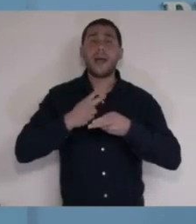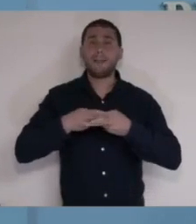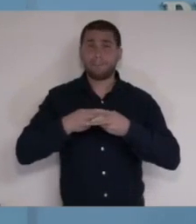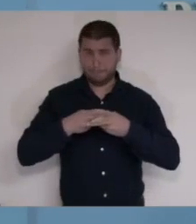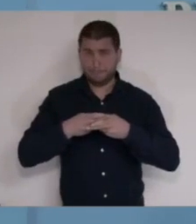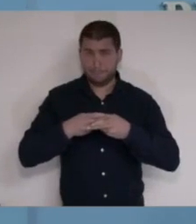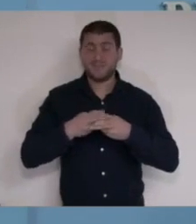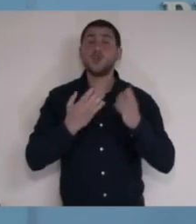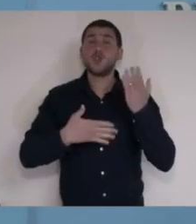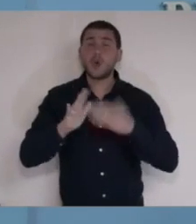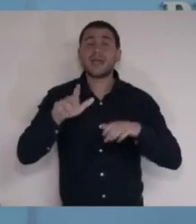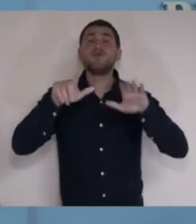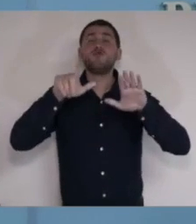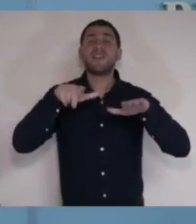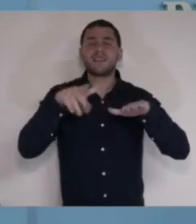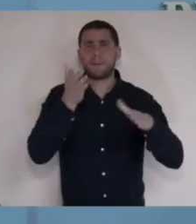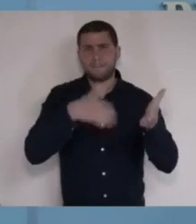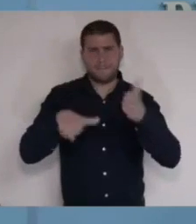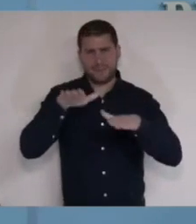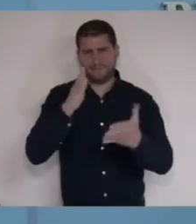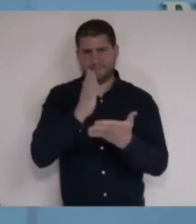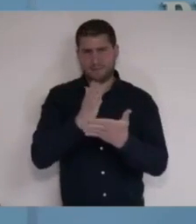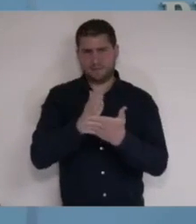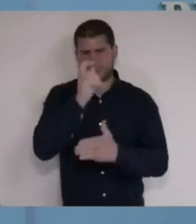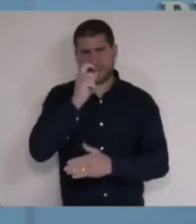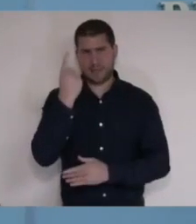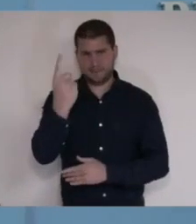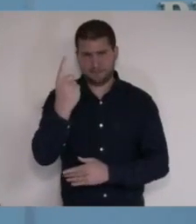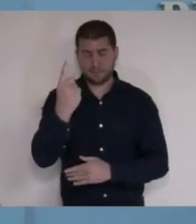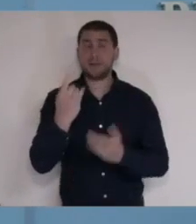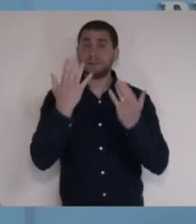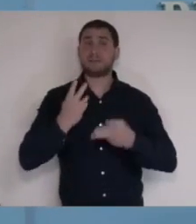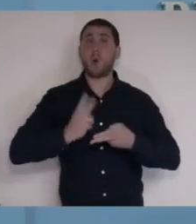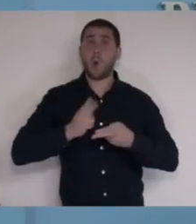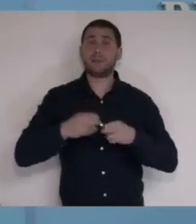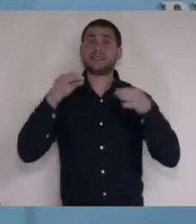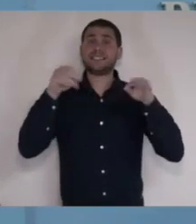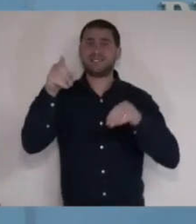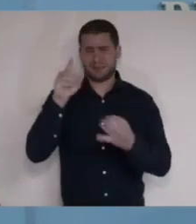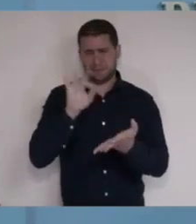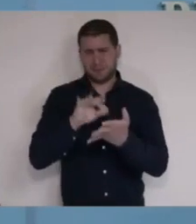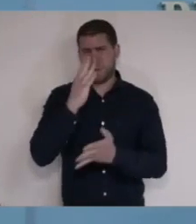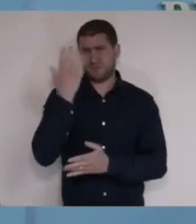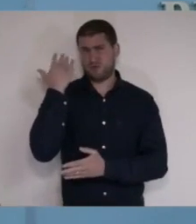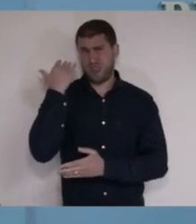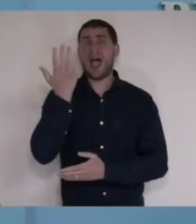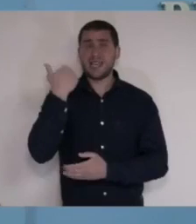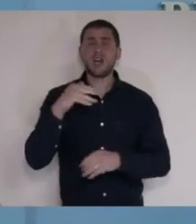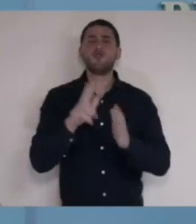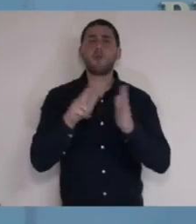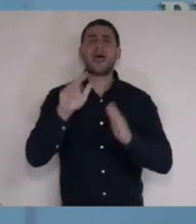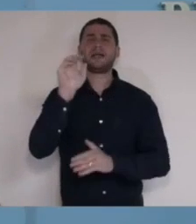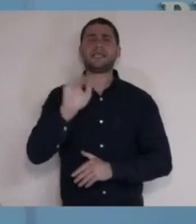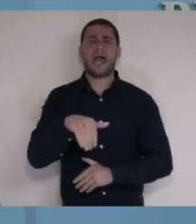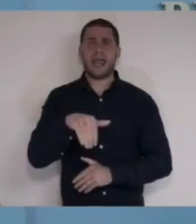ויותר משבעת אלפים מתים. מספר החולים בספרד ביום חמישי היה 18